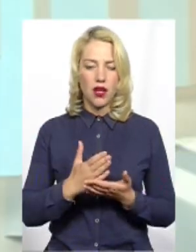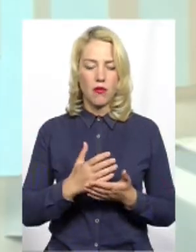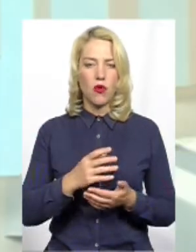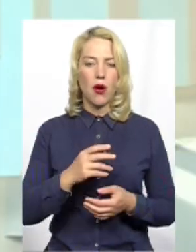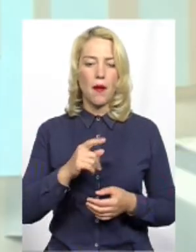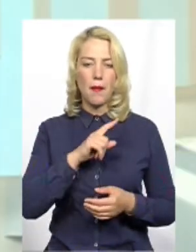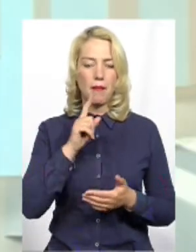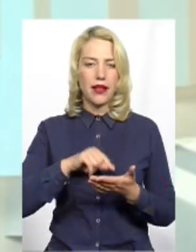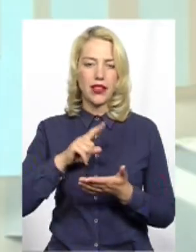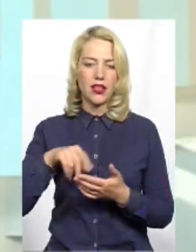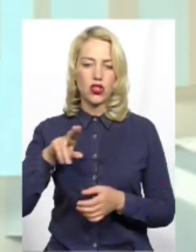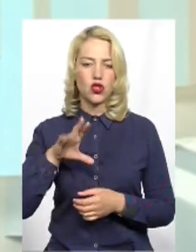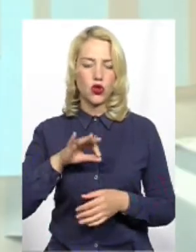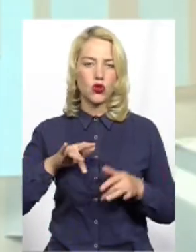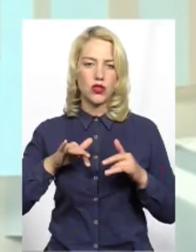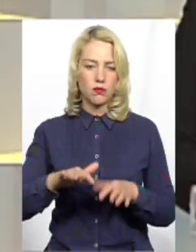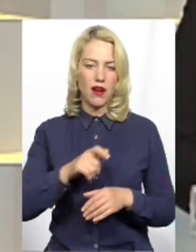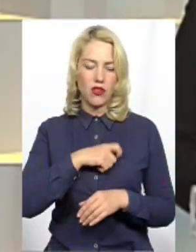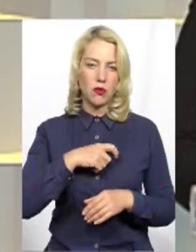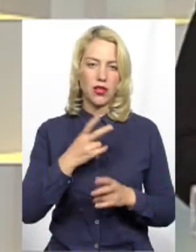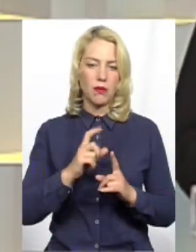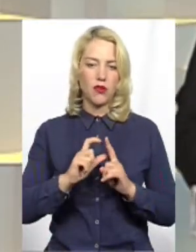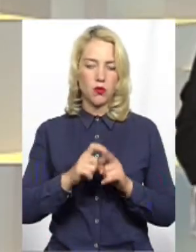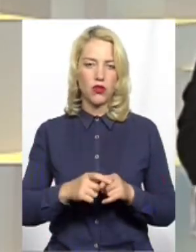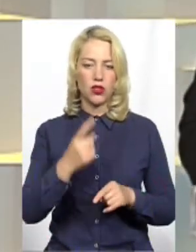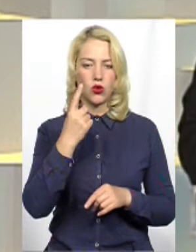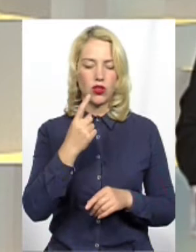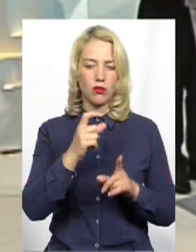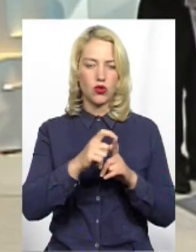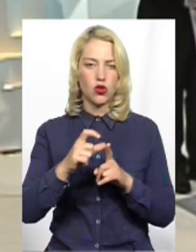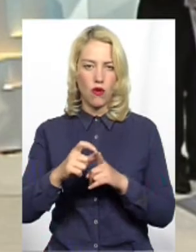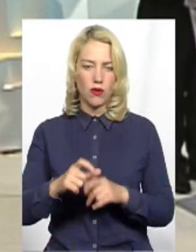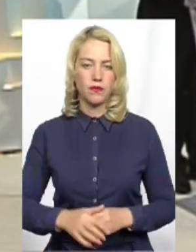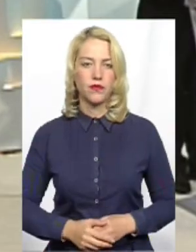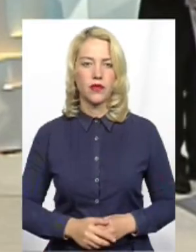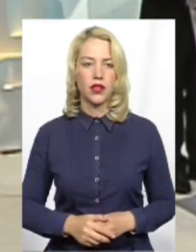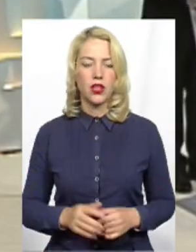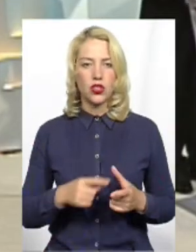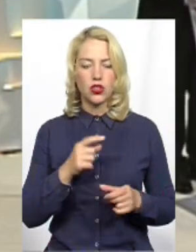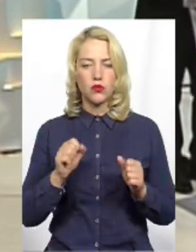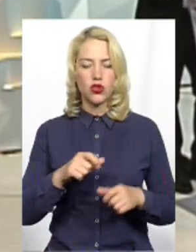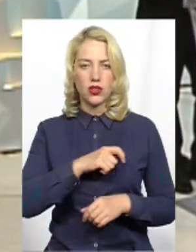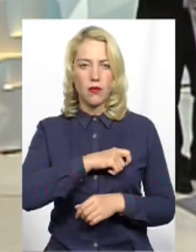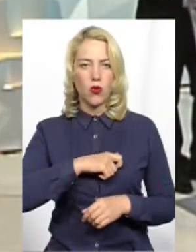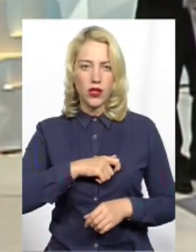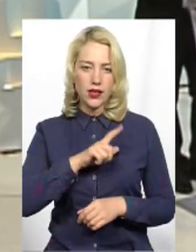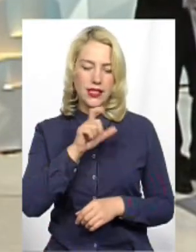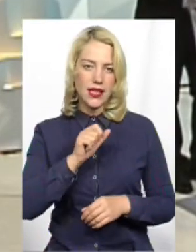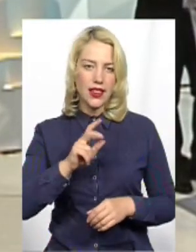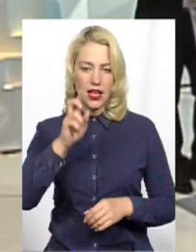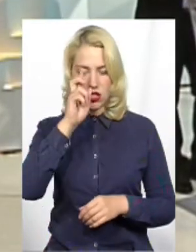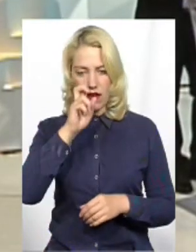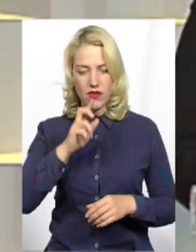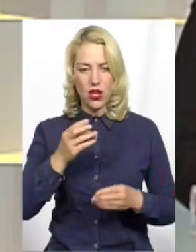Питання стосовно справ депутатських. Прошу відповідати одним словом або словосполученням. Отож, перше. Чи може депутат за державний